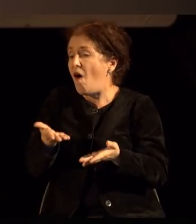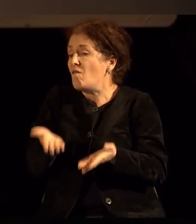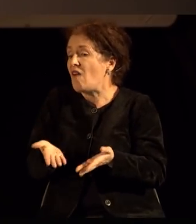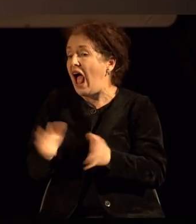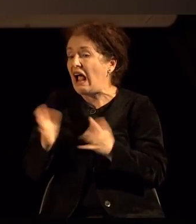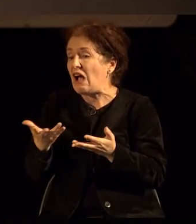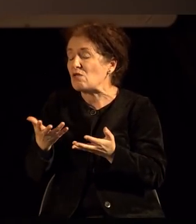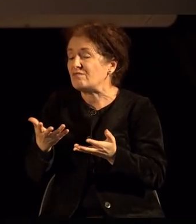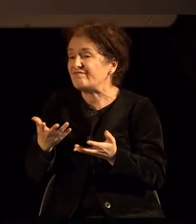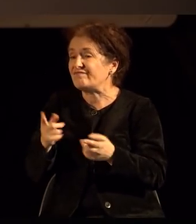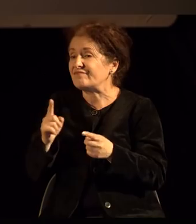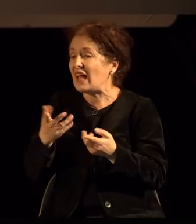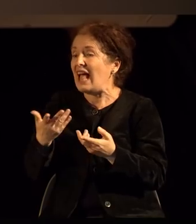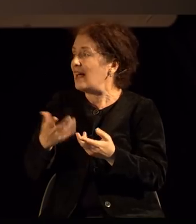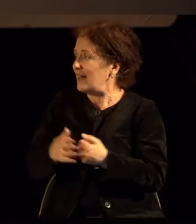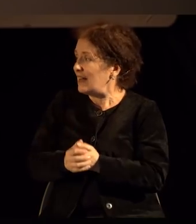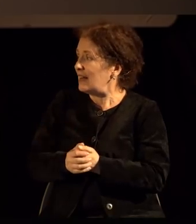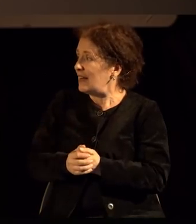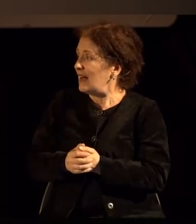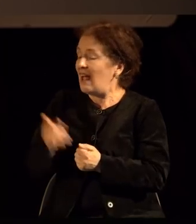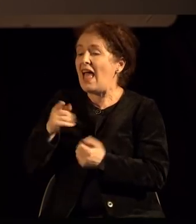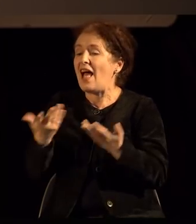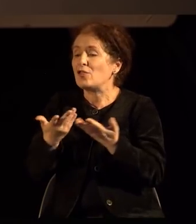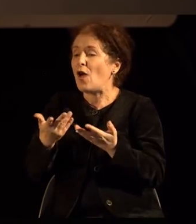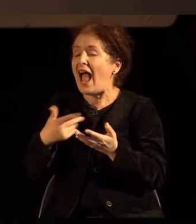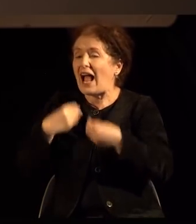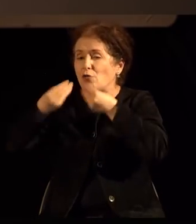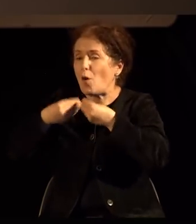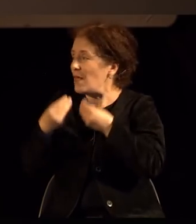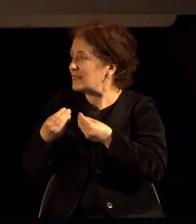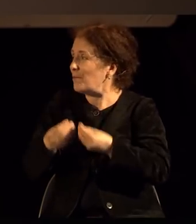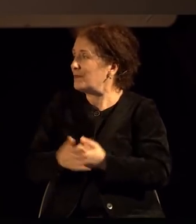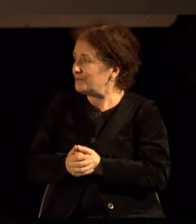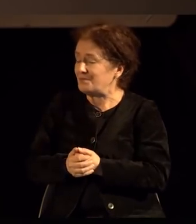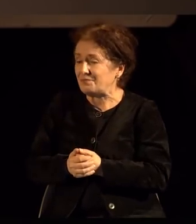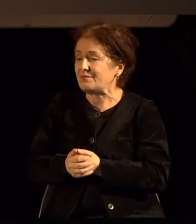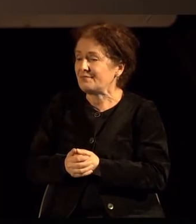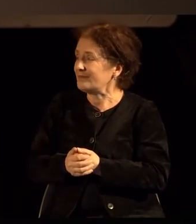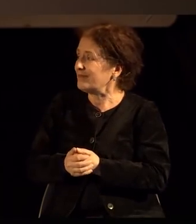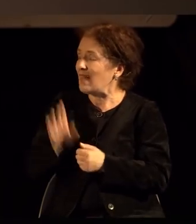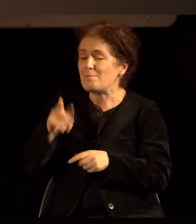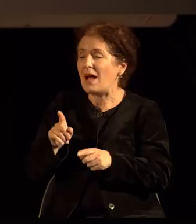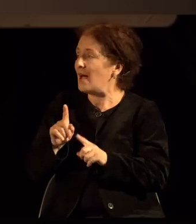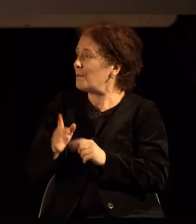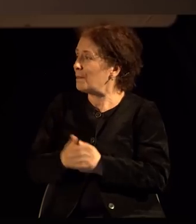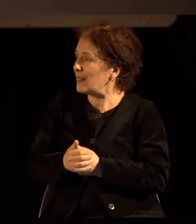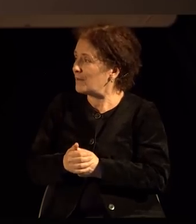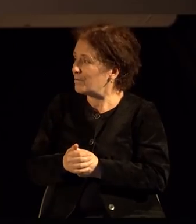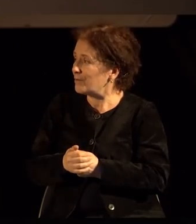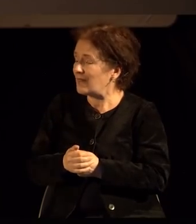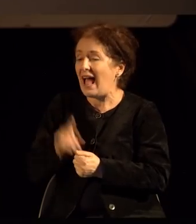со зъргјани, с глобови се надвиснало и не сака да мрдне ни милиметар да остави простор за некоји различни, не само да